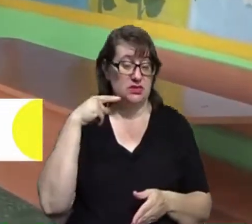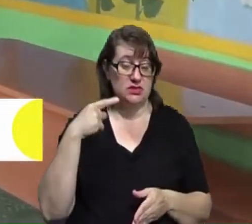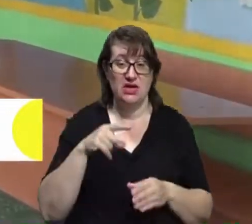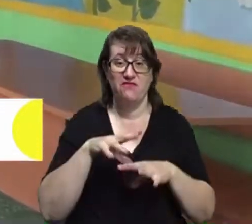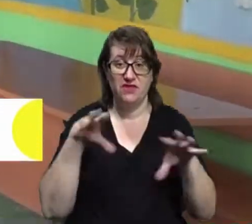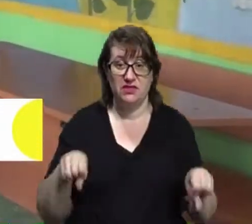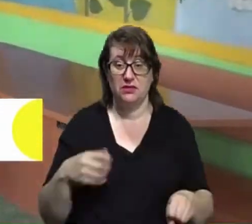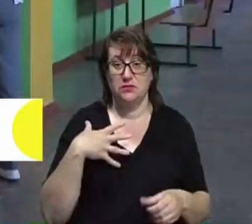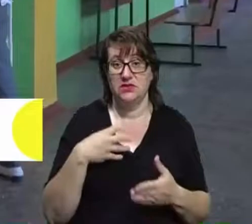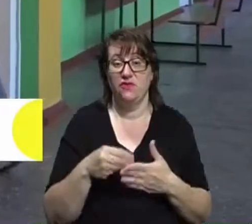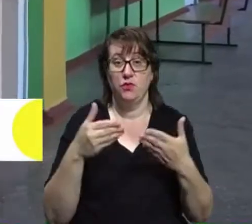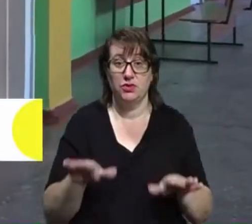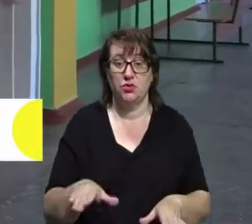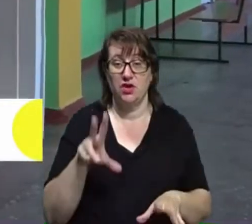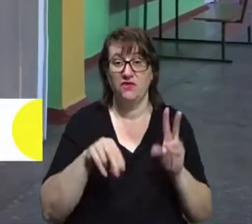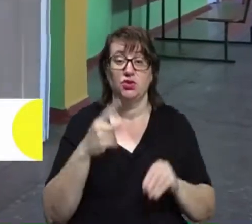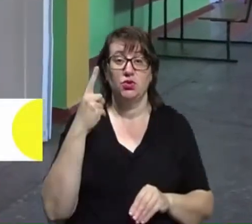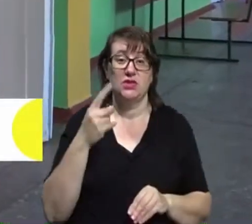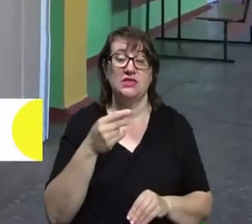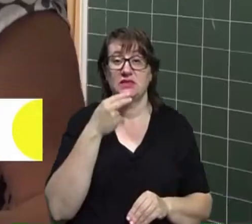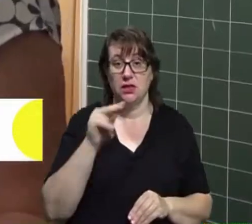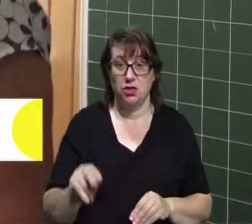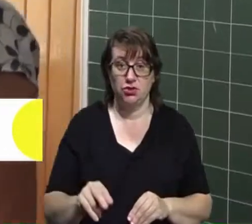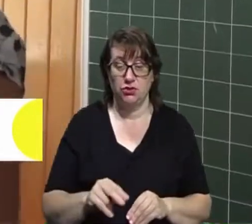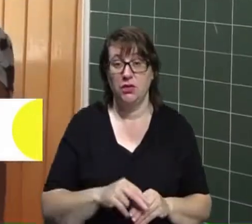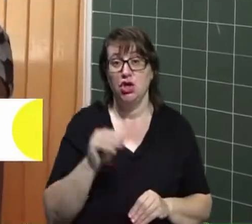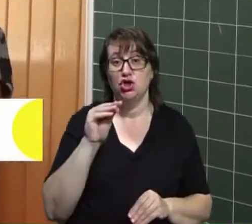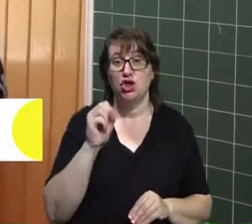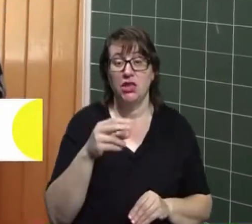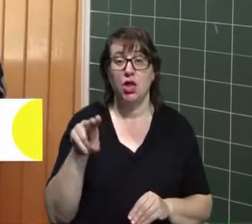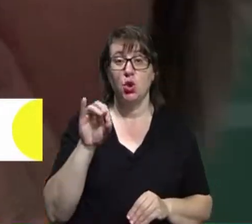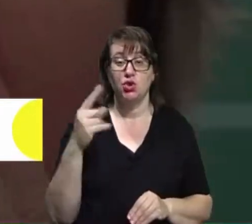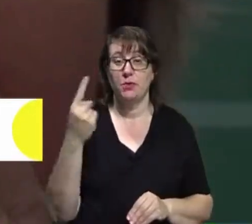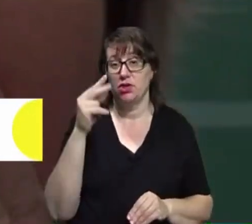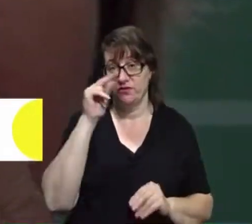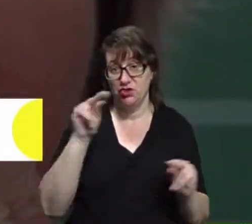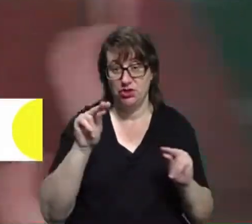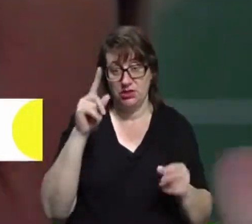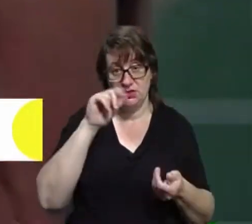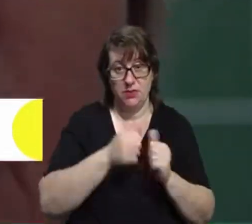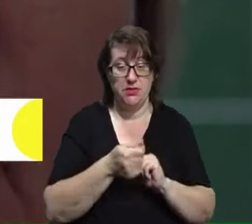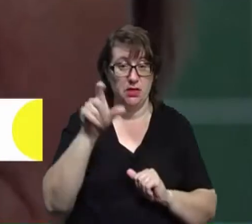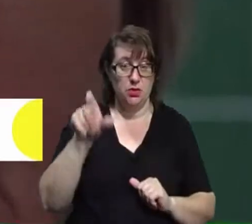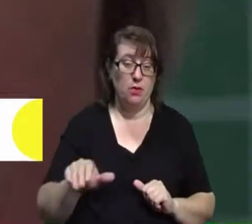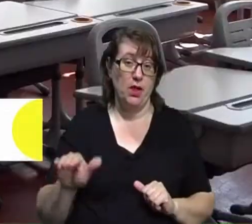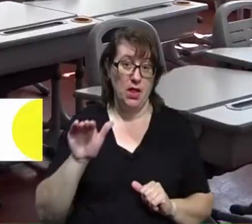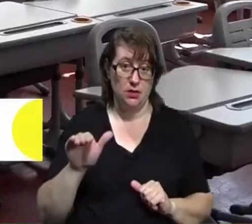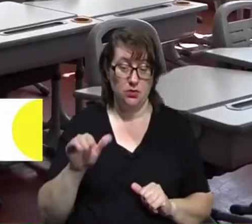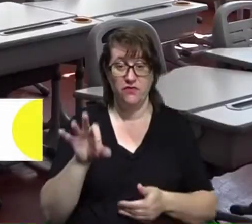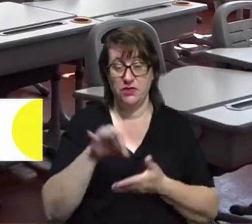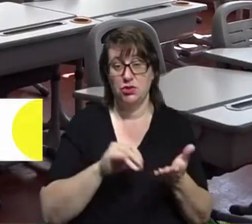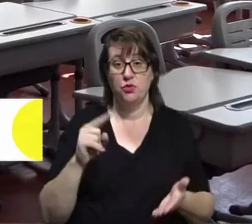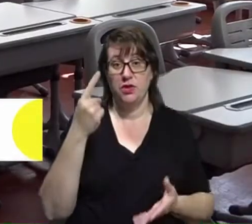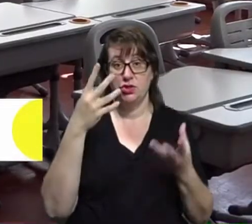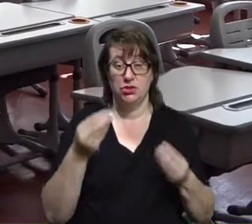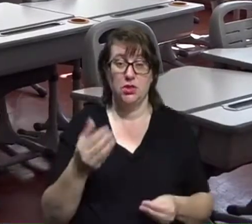випускника у школі вважають одним із найкращих. Жанна Дорож, перша вчителька, запам'ятала його маленького, відразу у перший день, коли